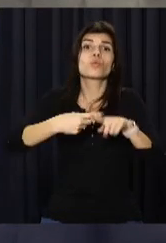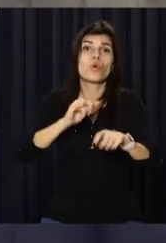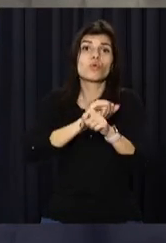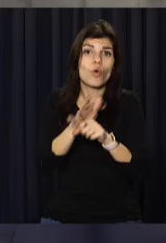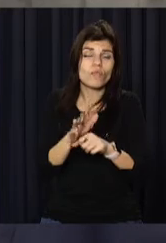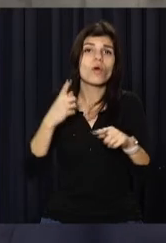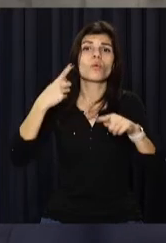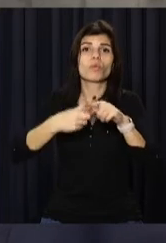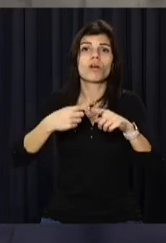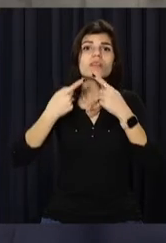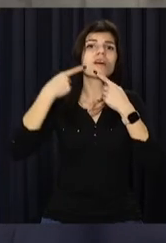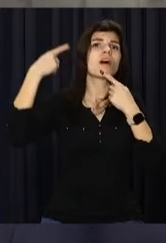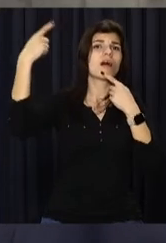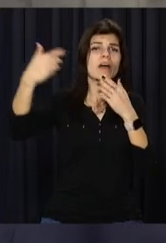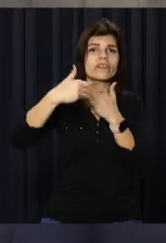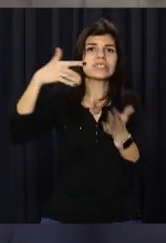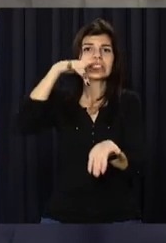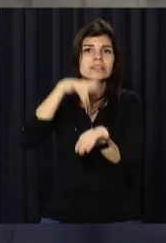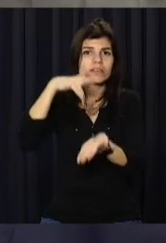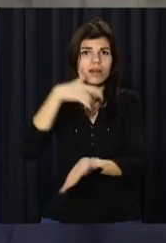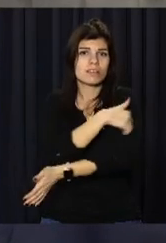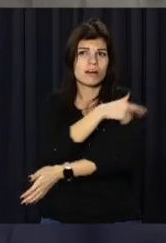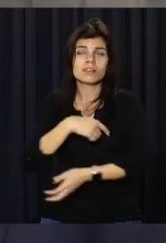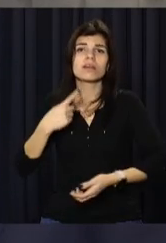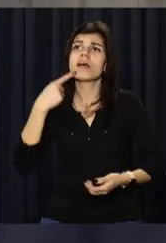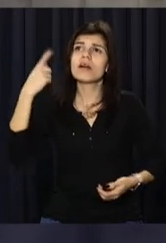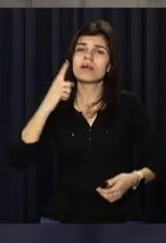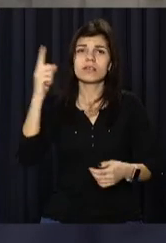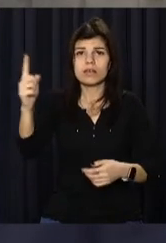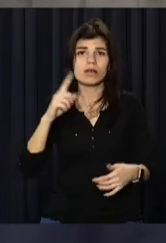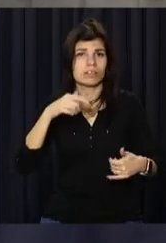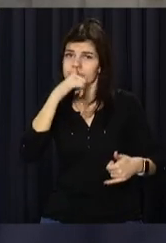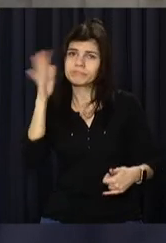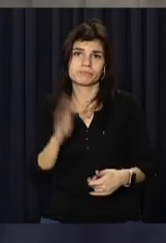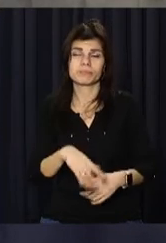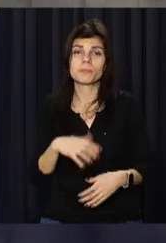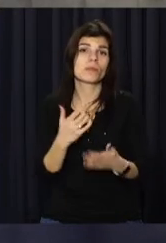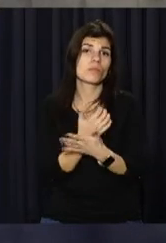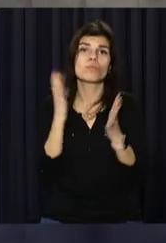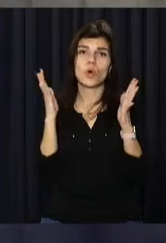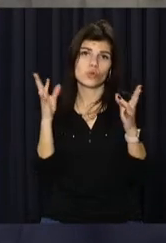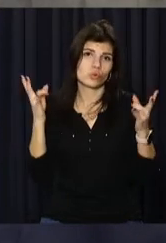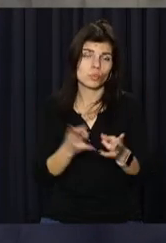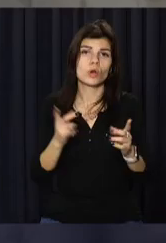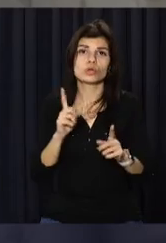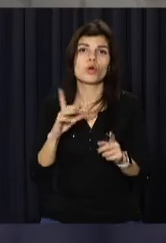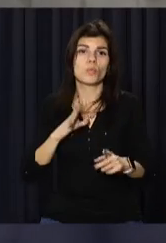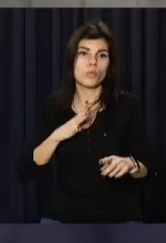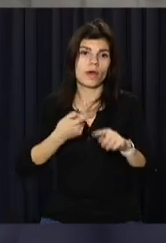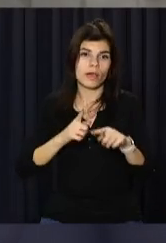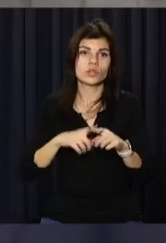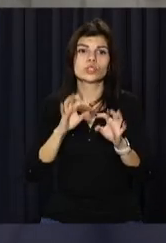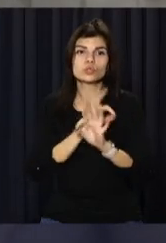умовах віддаленості нашої від центральних лікарень. Велика нагальна необхідність, щоб був цей